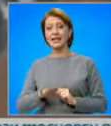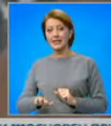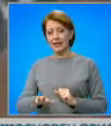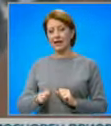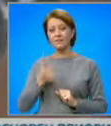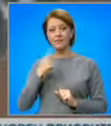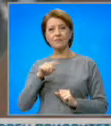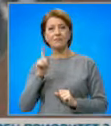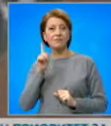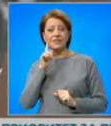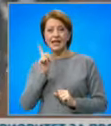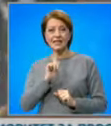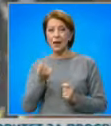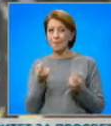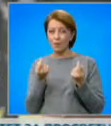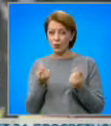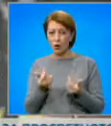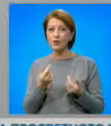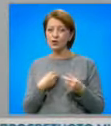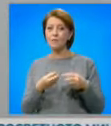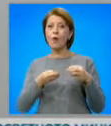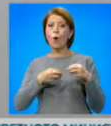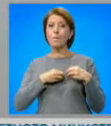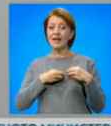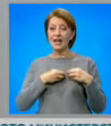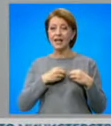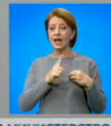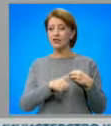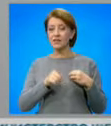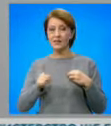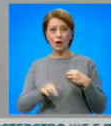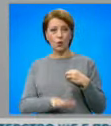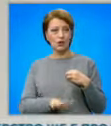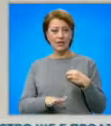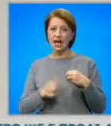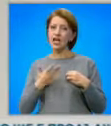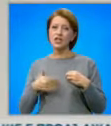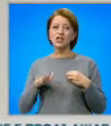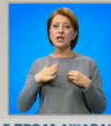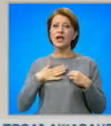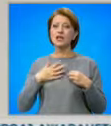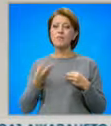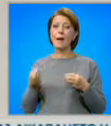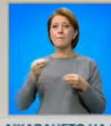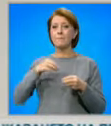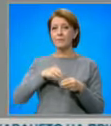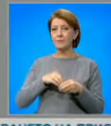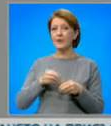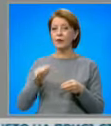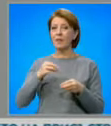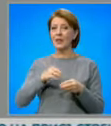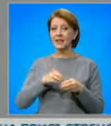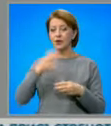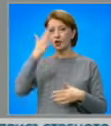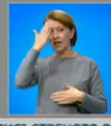убедена, че при всяко от децата ще бъде открито предръжаващо заболяване, и то хронично